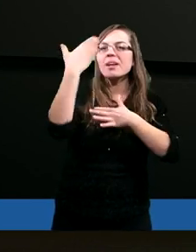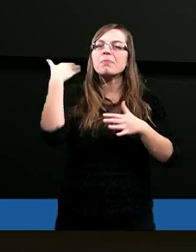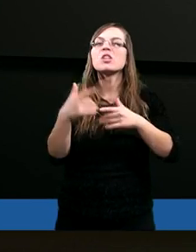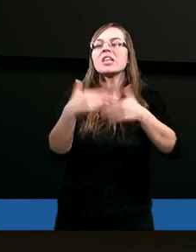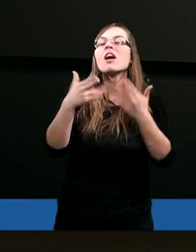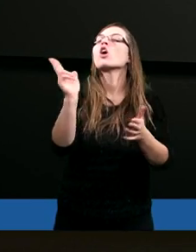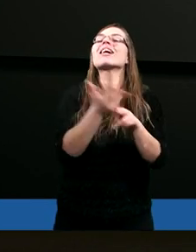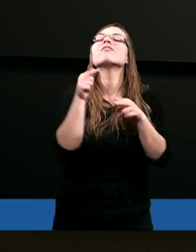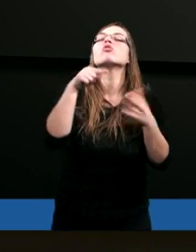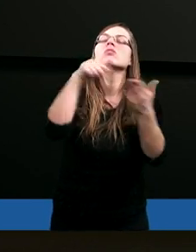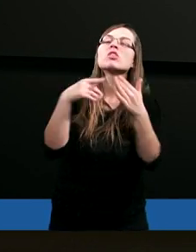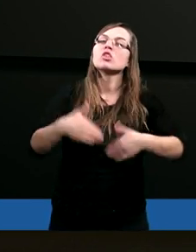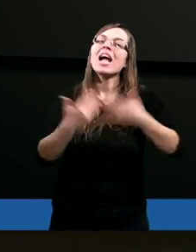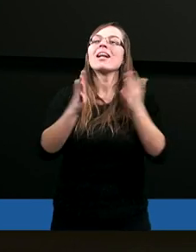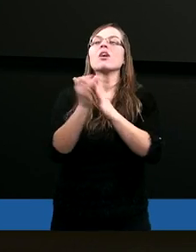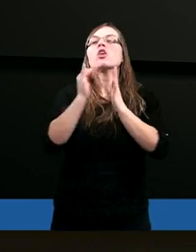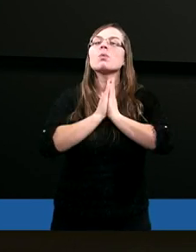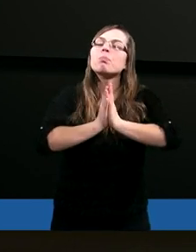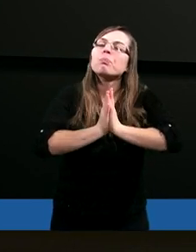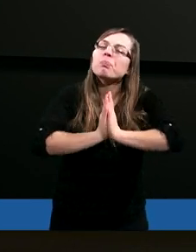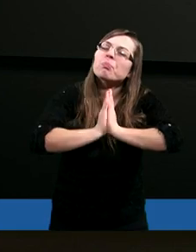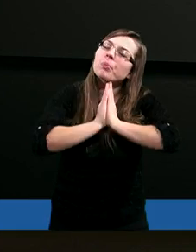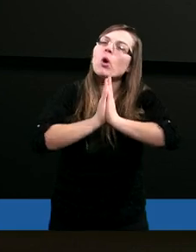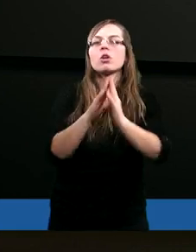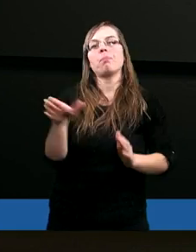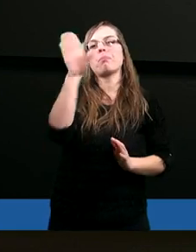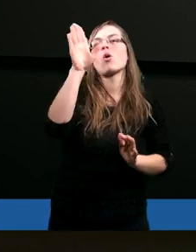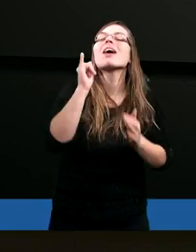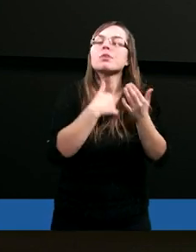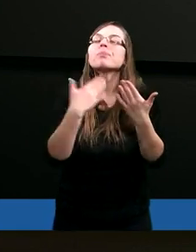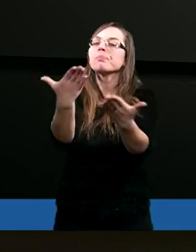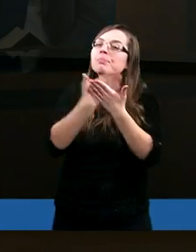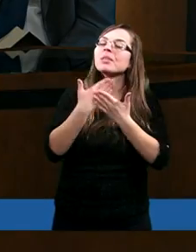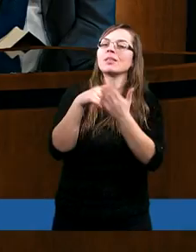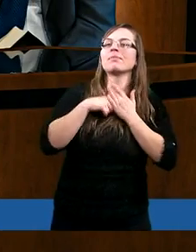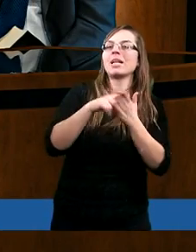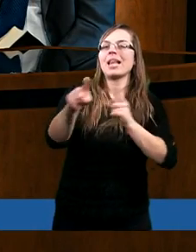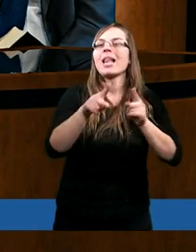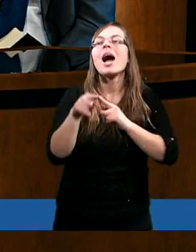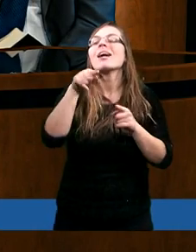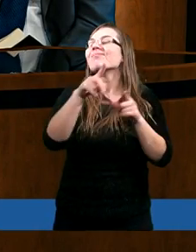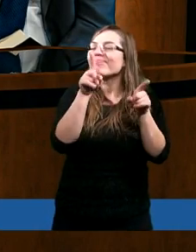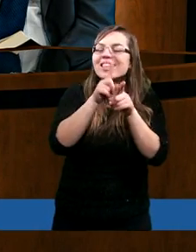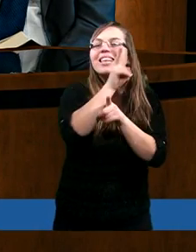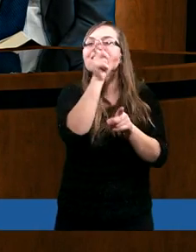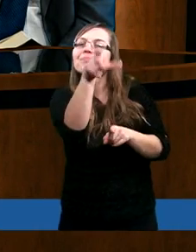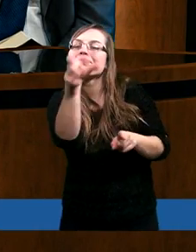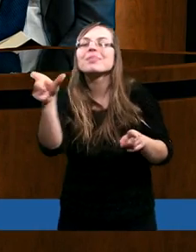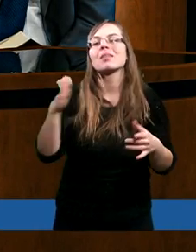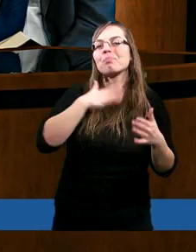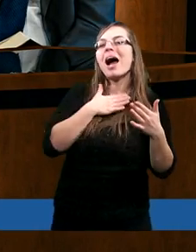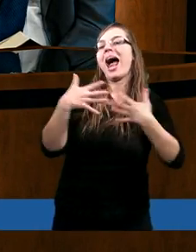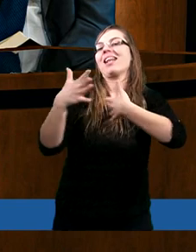który to będzie dzień i prosiłem Boga i Bóg dał zwycięstwo. I tak z każdą naszą